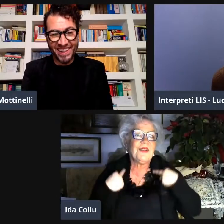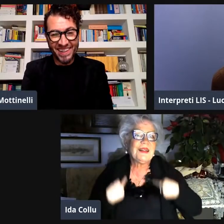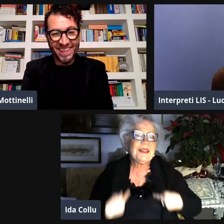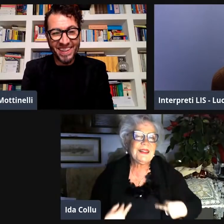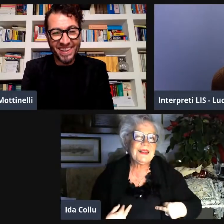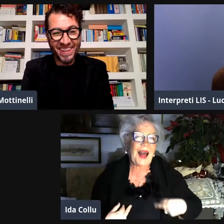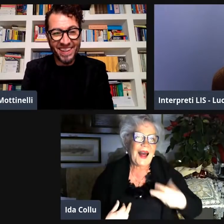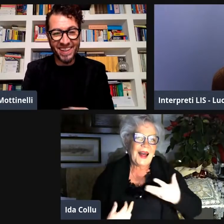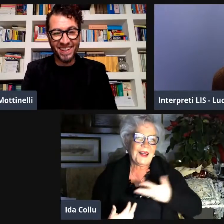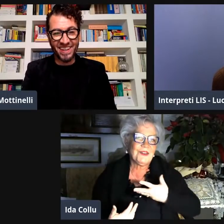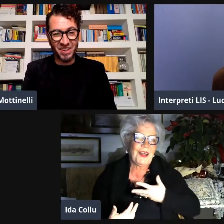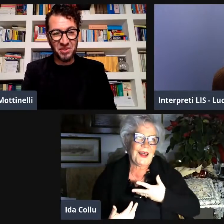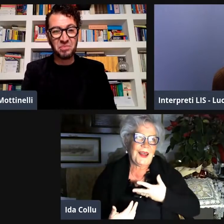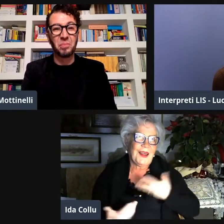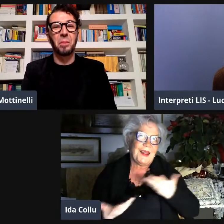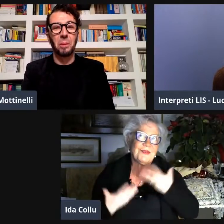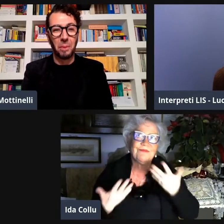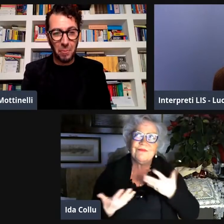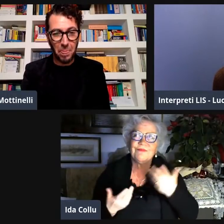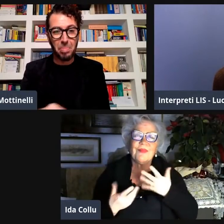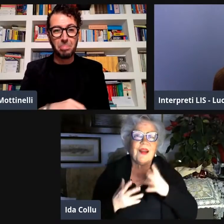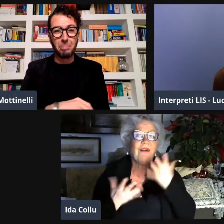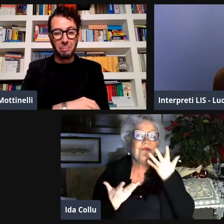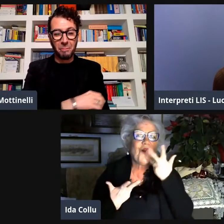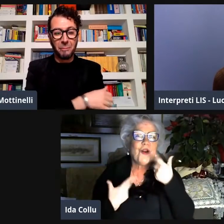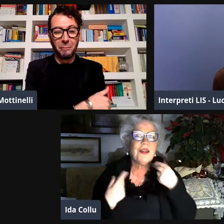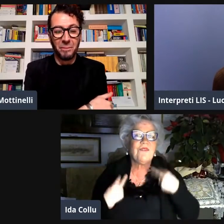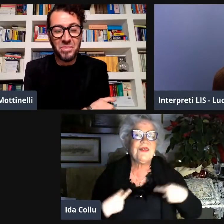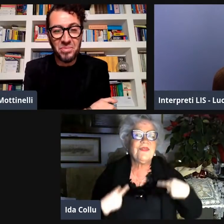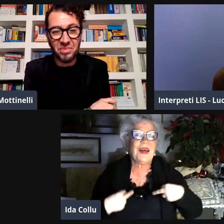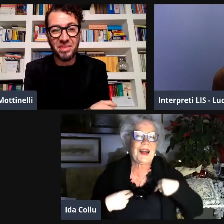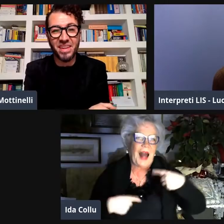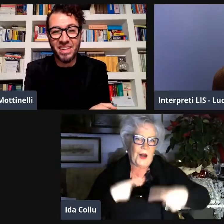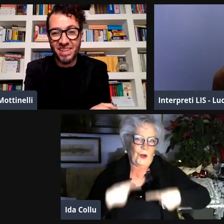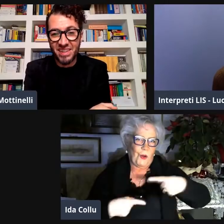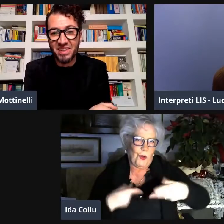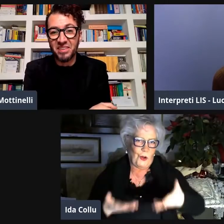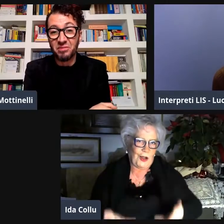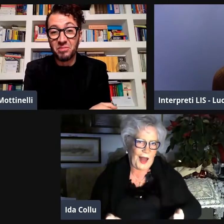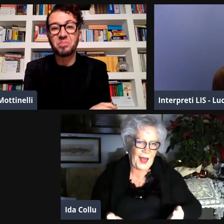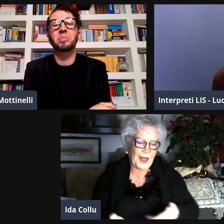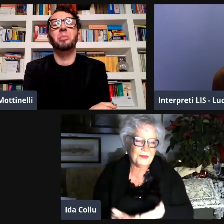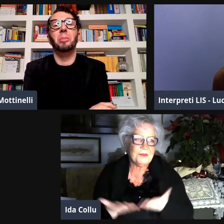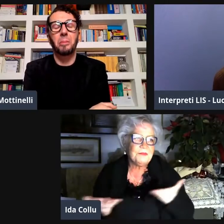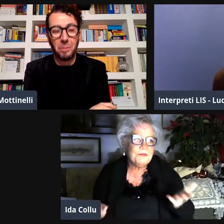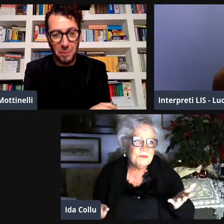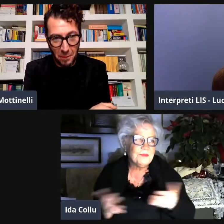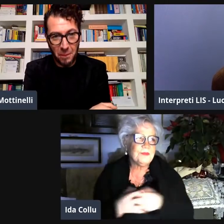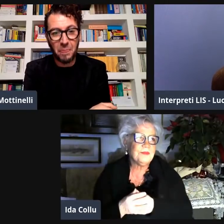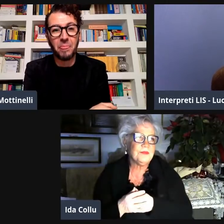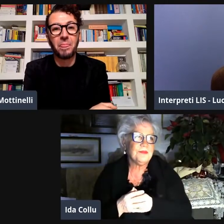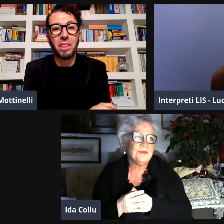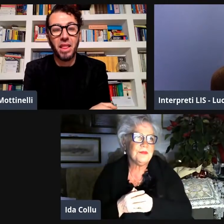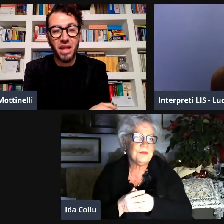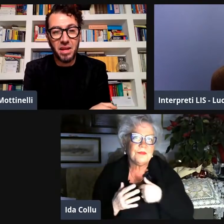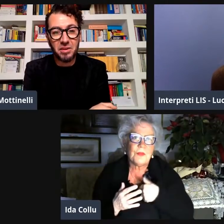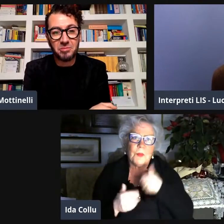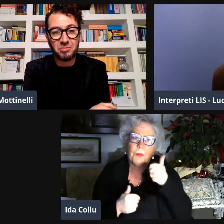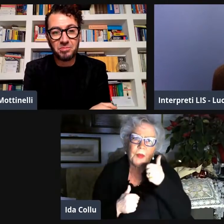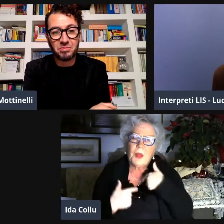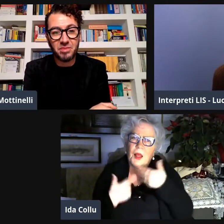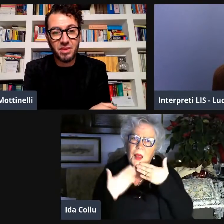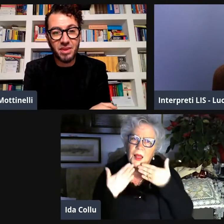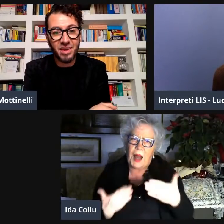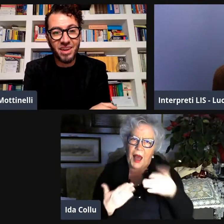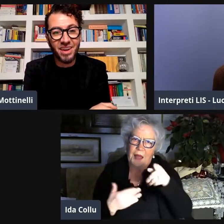continuano ad essere vive con l'andare del tempo. Posso dire che io voglio chiaramente continuare